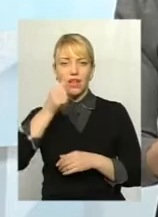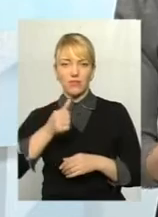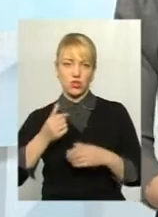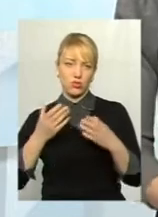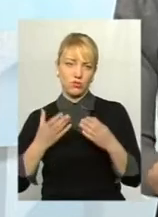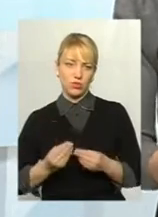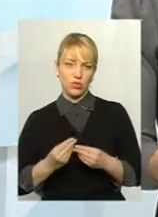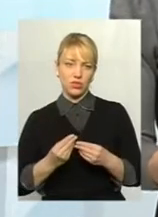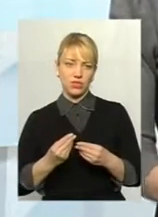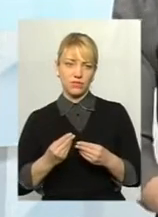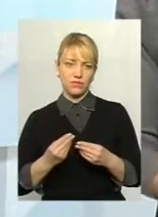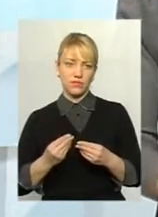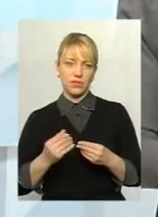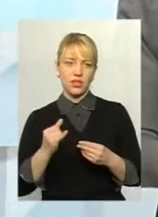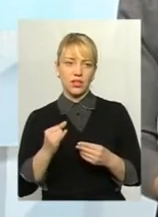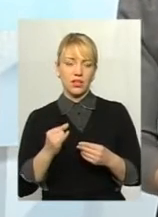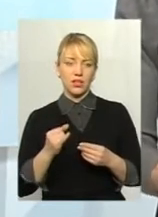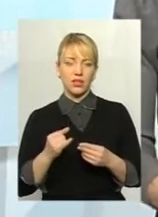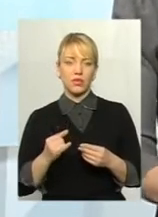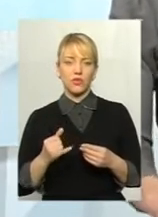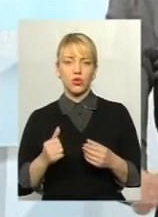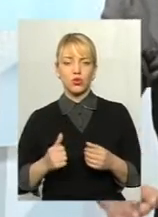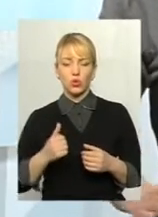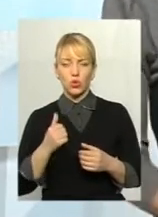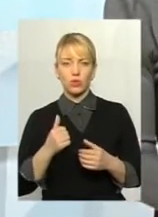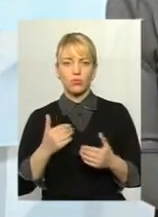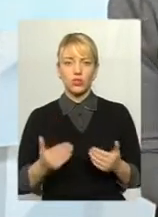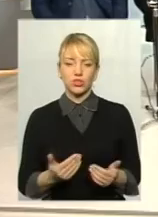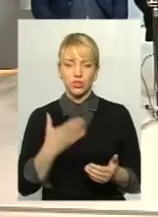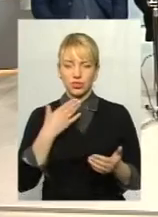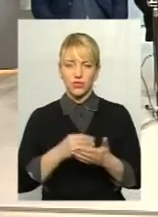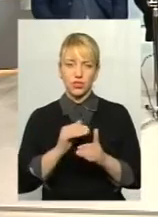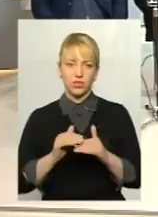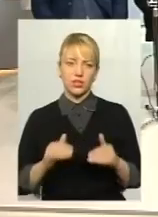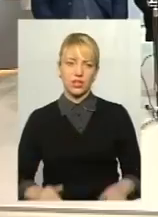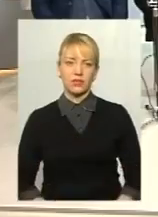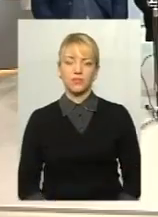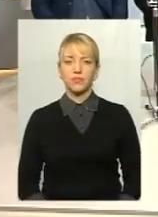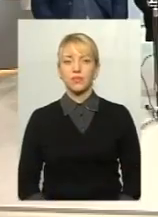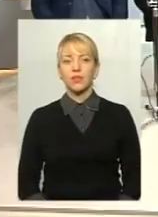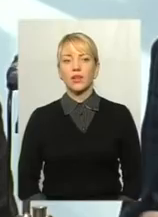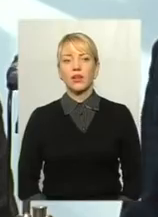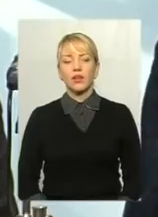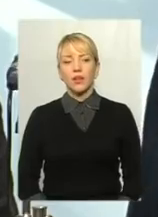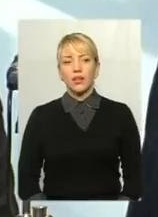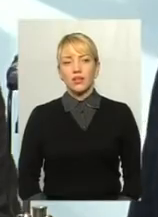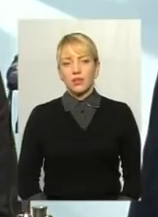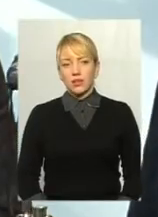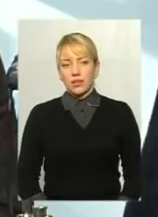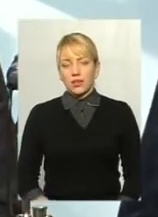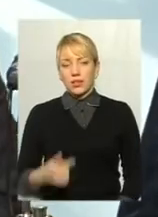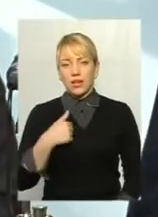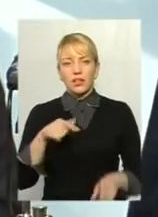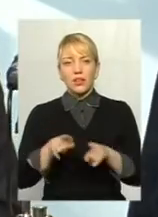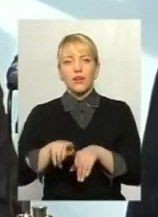і в дні достойному житті своїх дітей і воноків. По-перше, я також